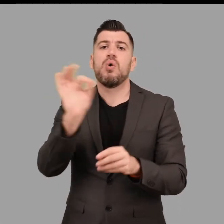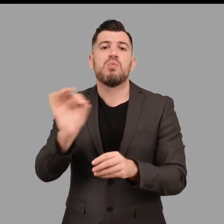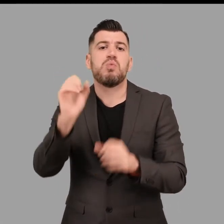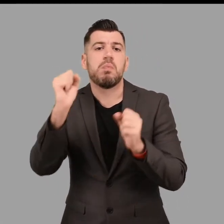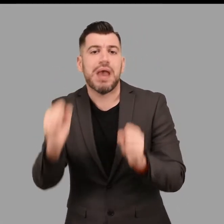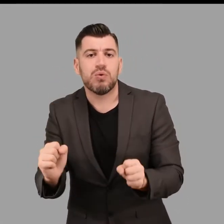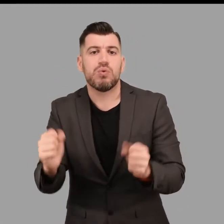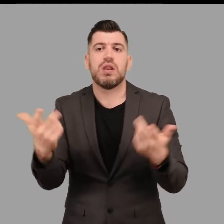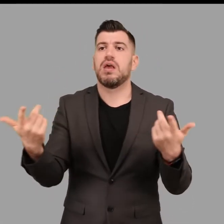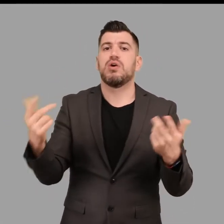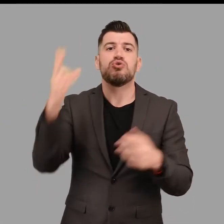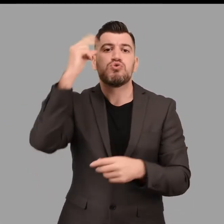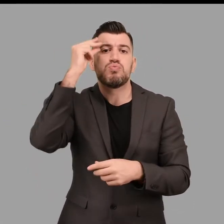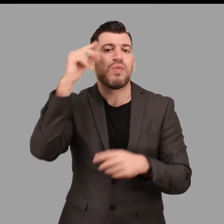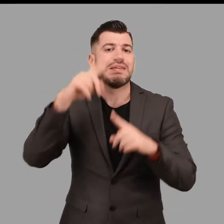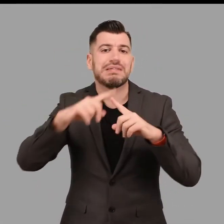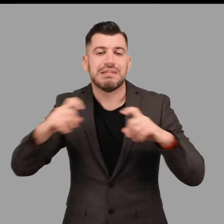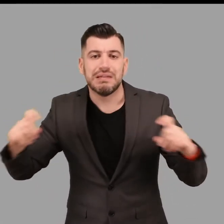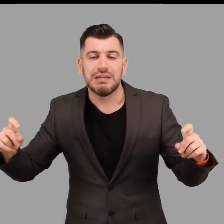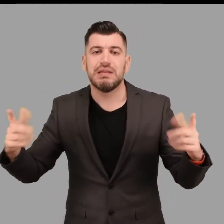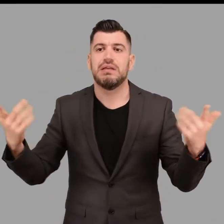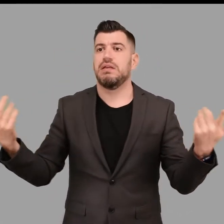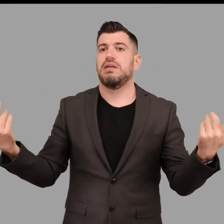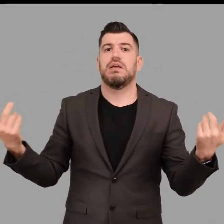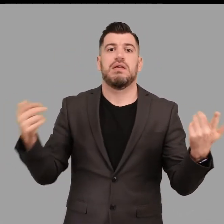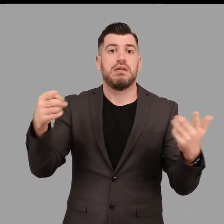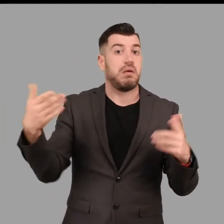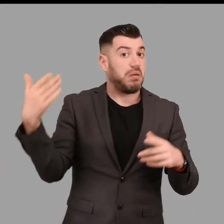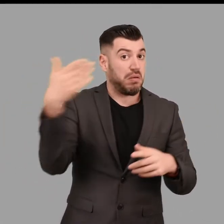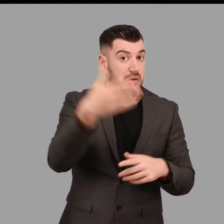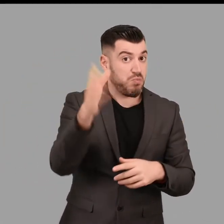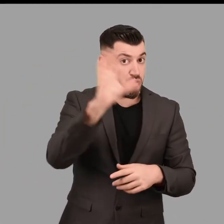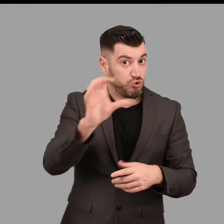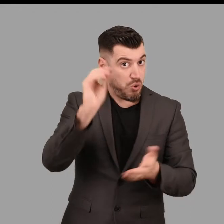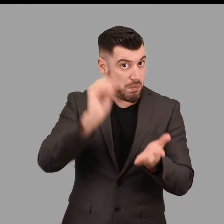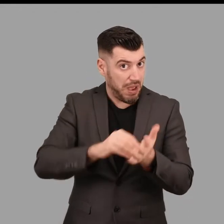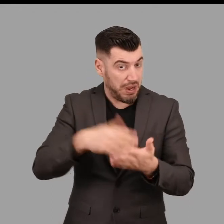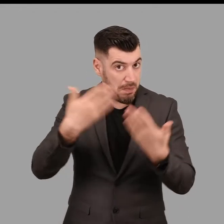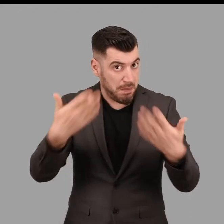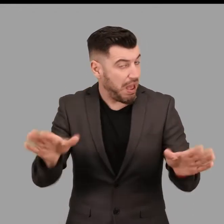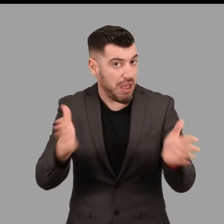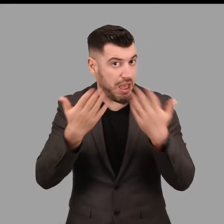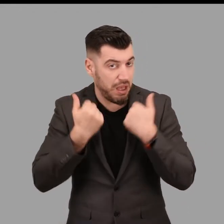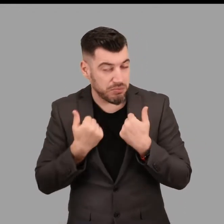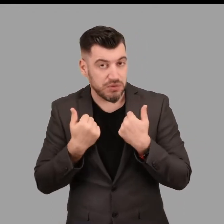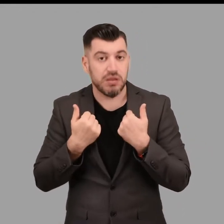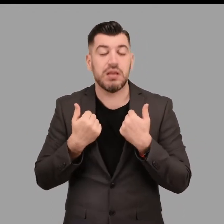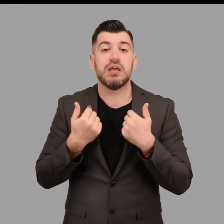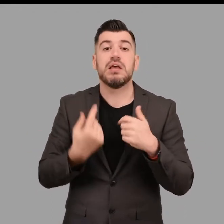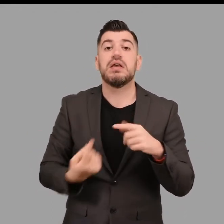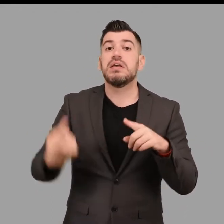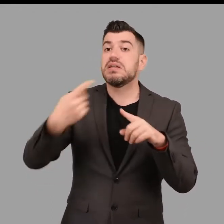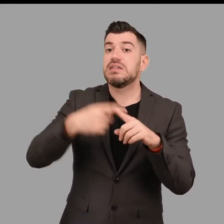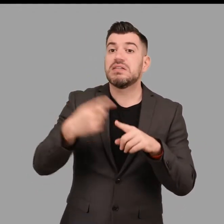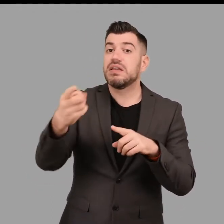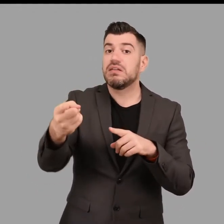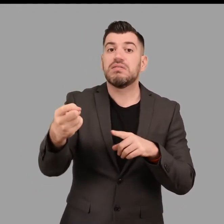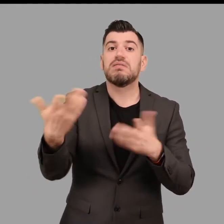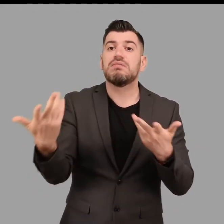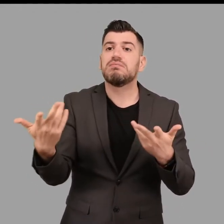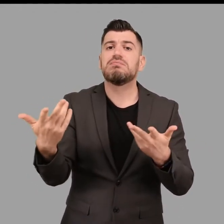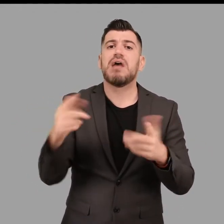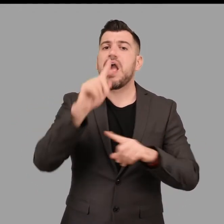πιθανή προηγούμενη επίσκεψη στο Αθανασάκιο Αρχαιολογικό Μουσείο Βόλου καθώς και πιθανές προσδοκίες για τη δράση στην οποία θα συμμετείχαν.